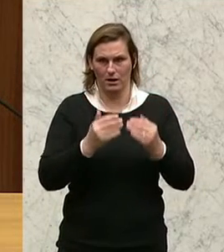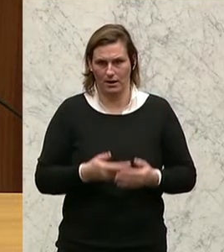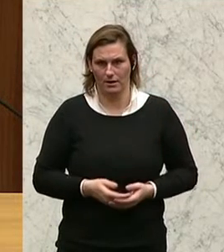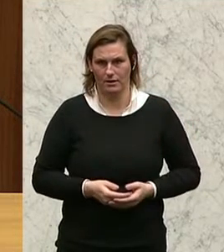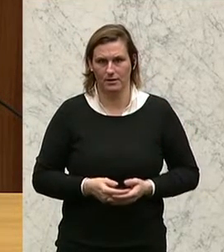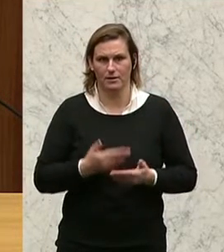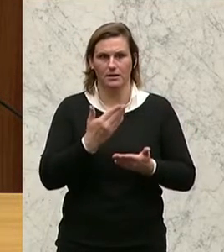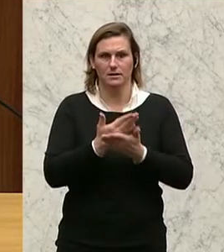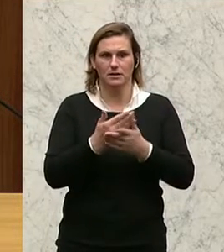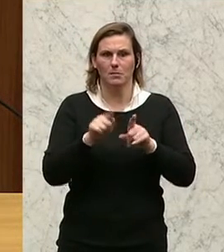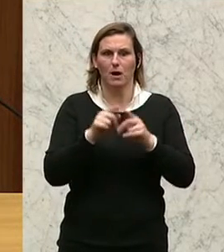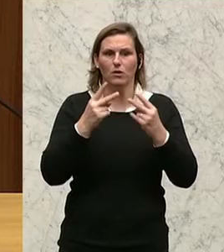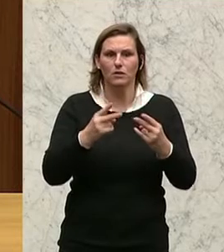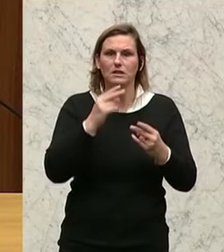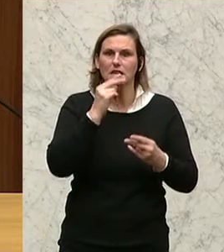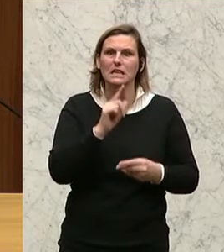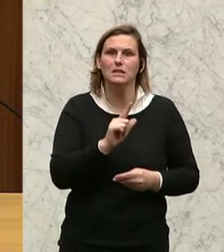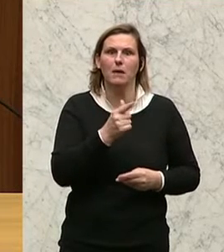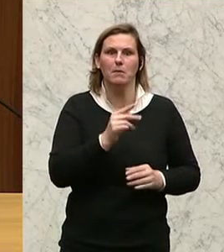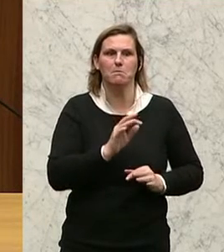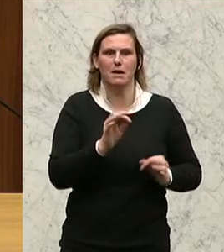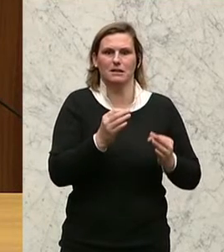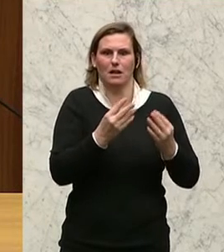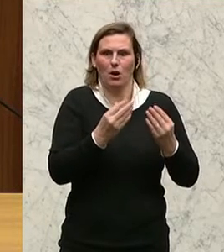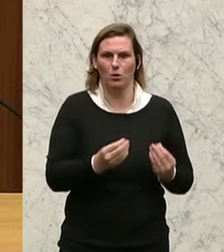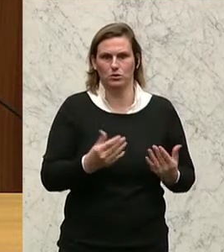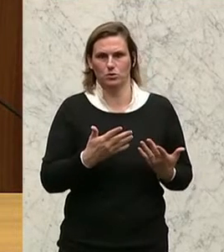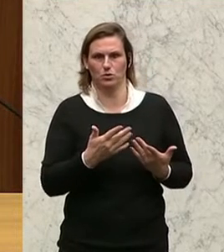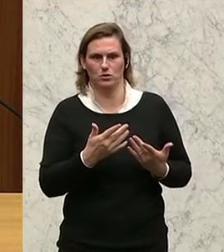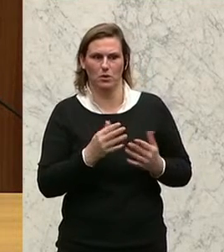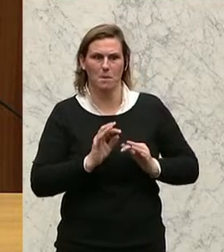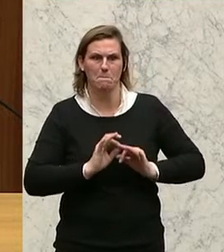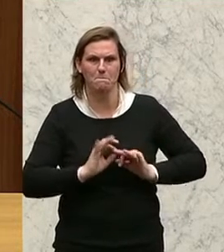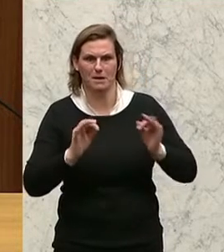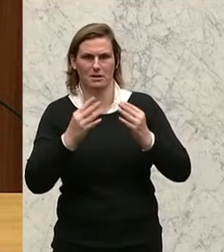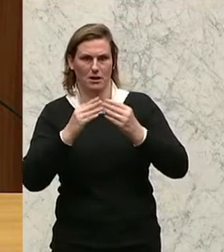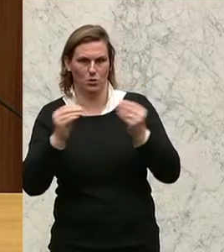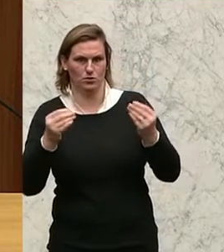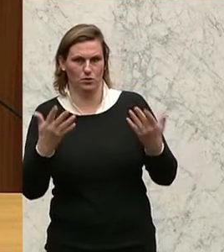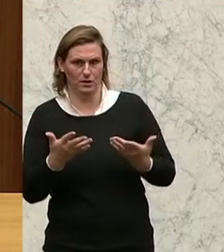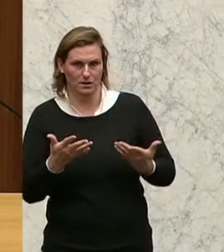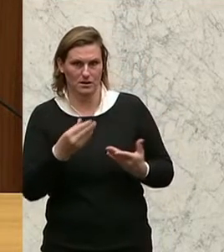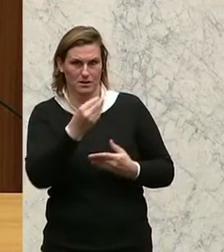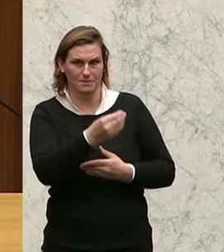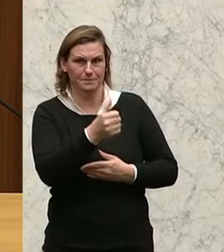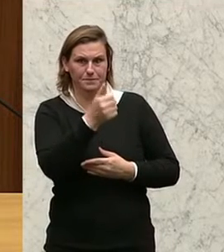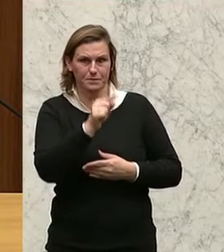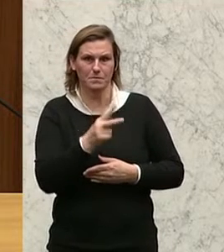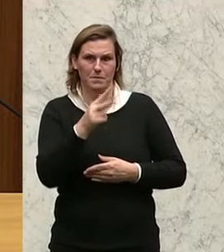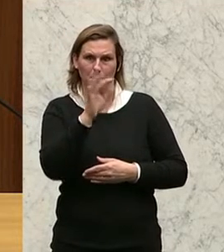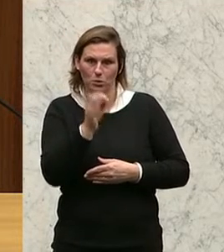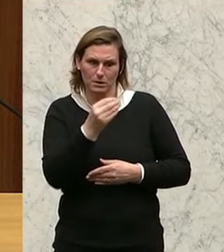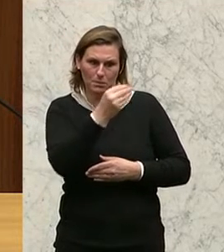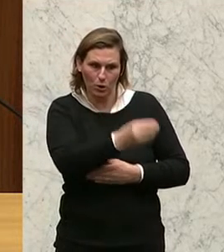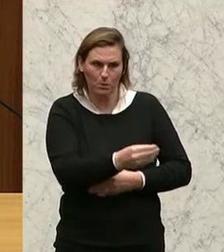ist es so wichtig, nicht die zweitbeste Lösung anzustreben, sondern die beste. Und die beste Lösung wäre gewesen 1,3 Prozent